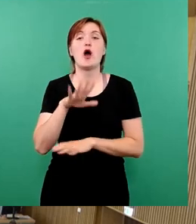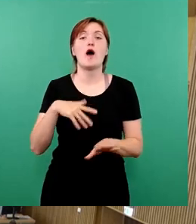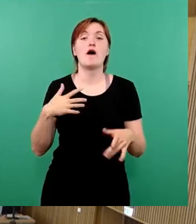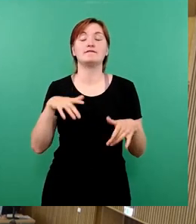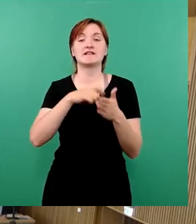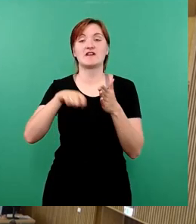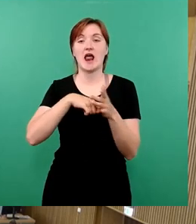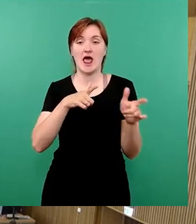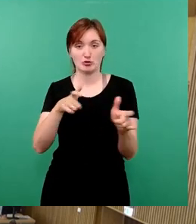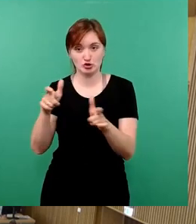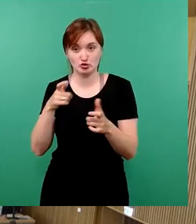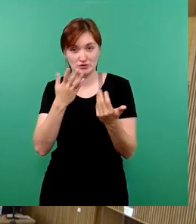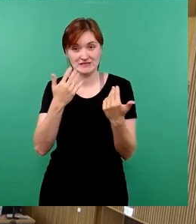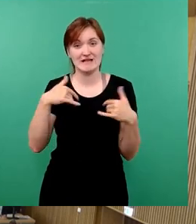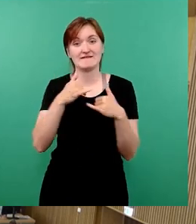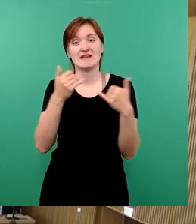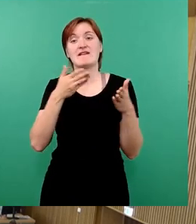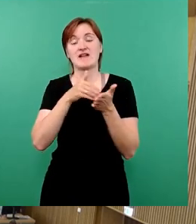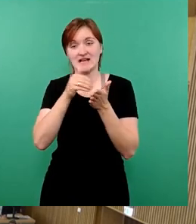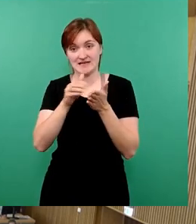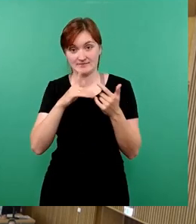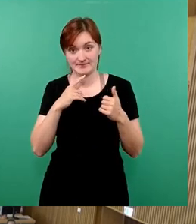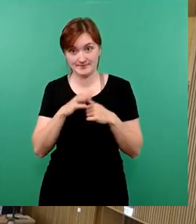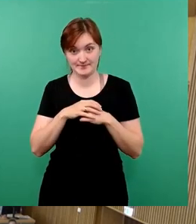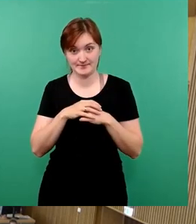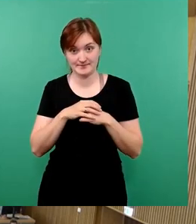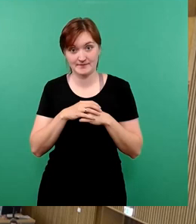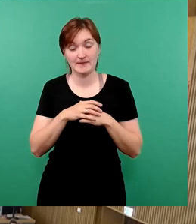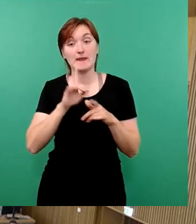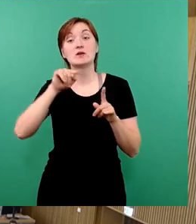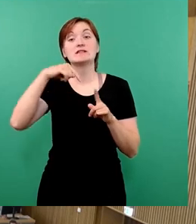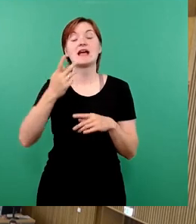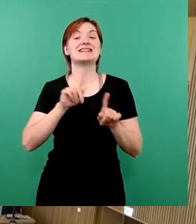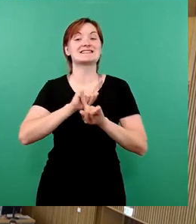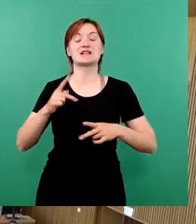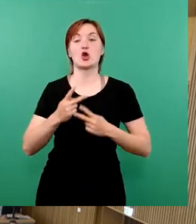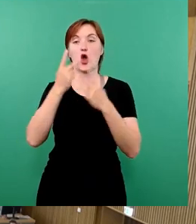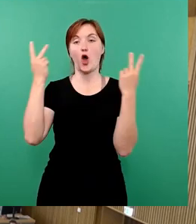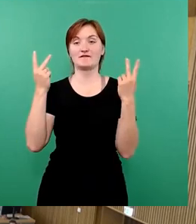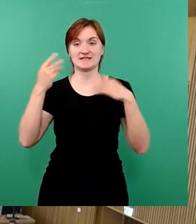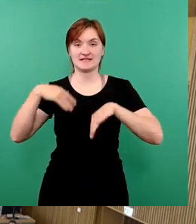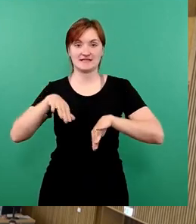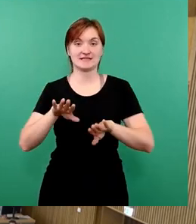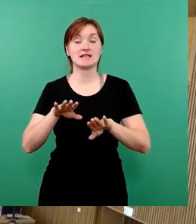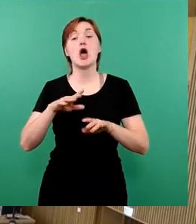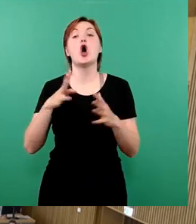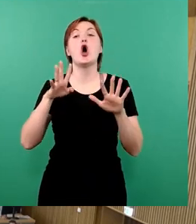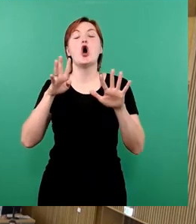Wir setzen fort, zunächst im nicht öffentlichen Teil mit Blick auf die Uhr 19,25.